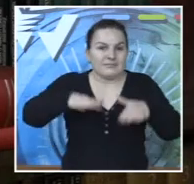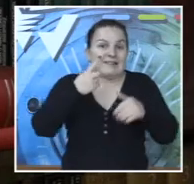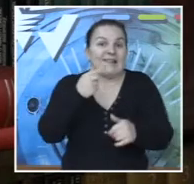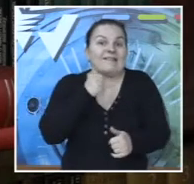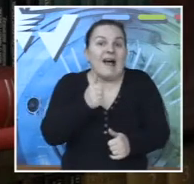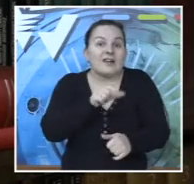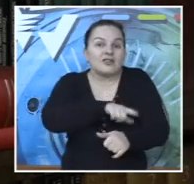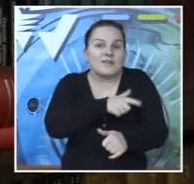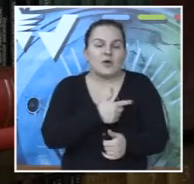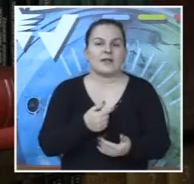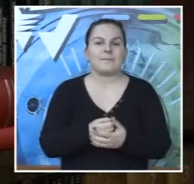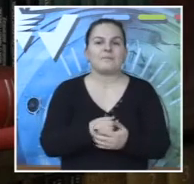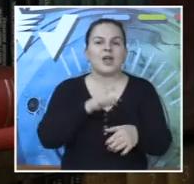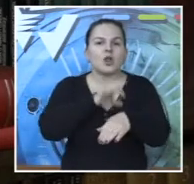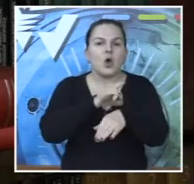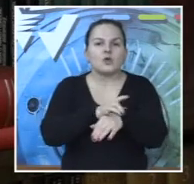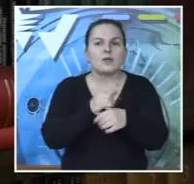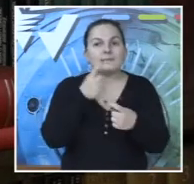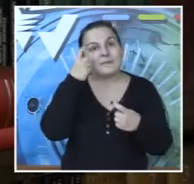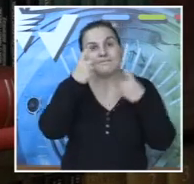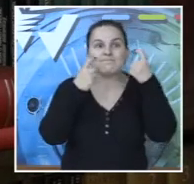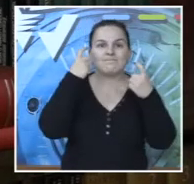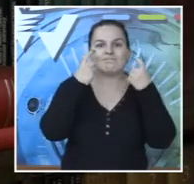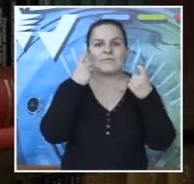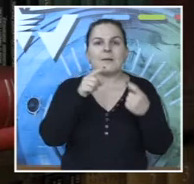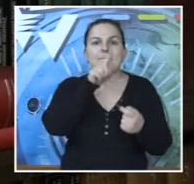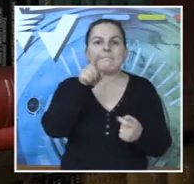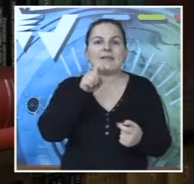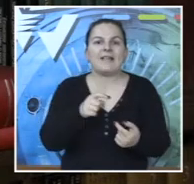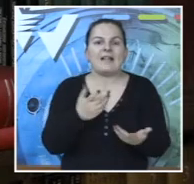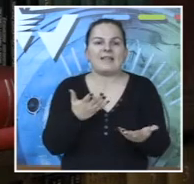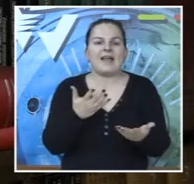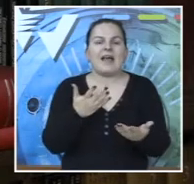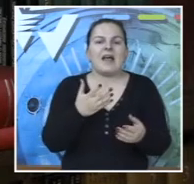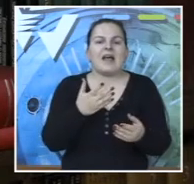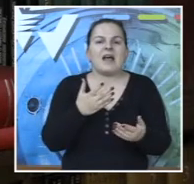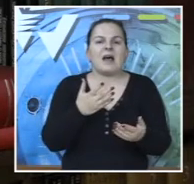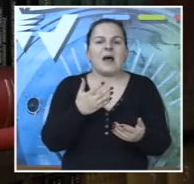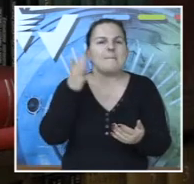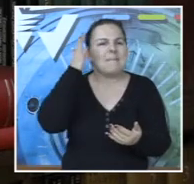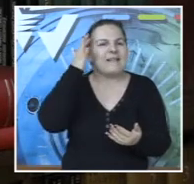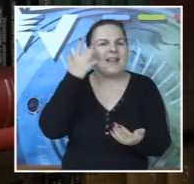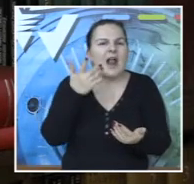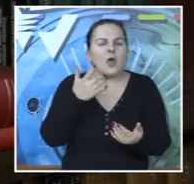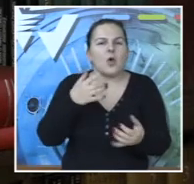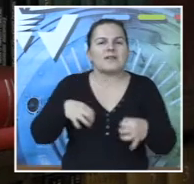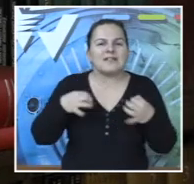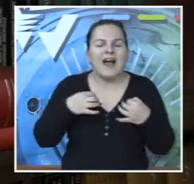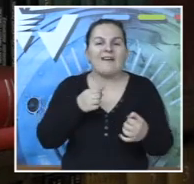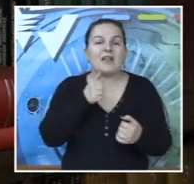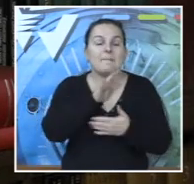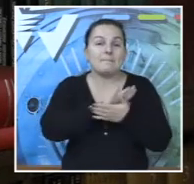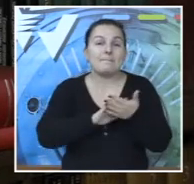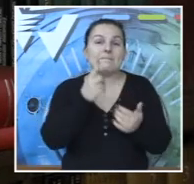Znači, doktori su bili vrlo skeptični po pitanju njegovog i mentalnog zdravlja i fizičkog i mentalnog i tako.